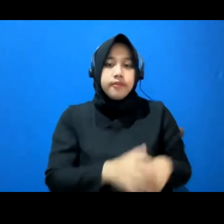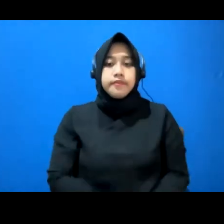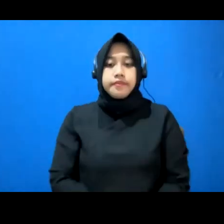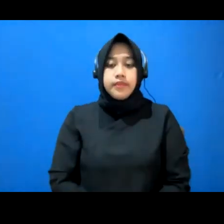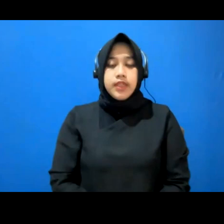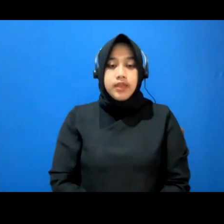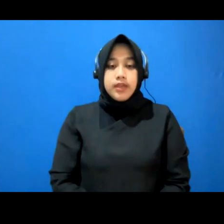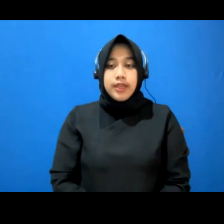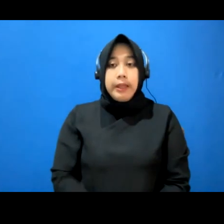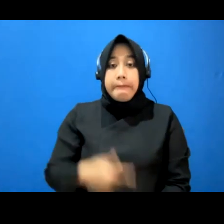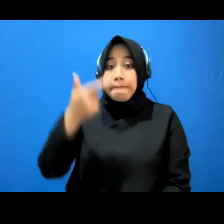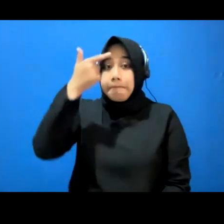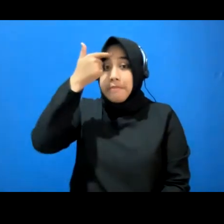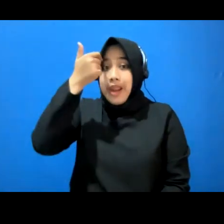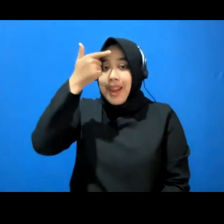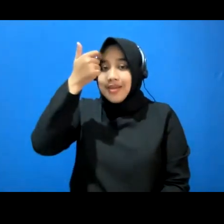Belajar dari